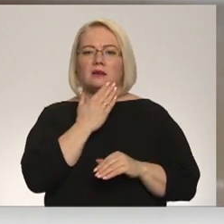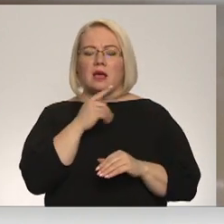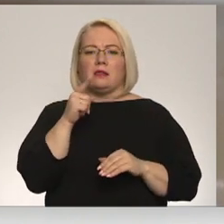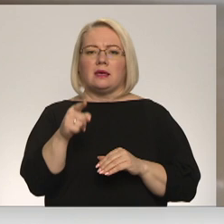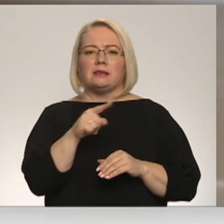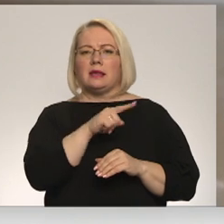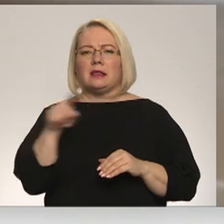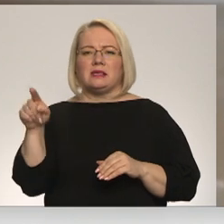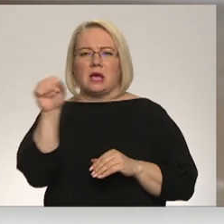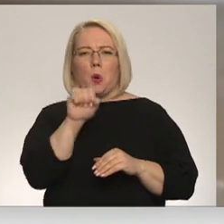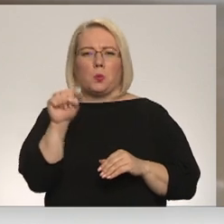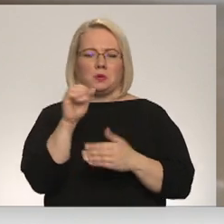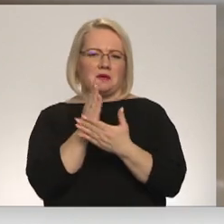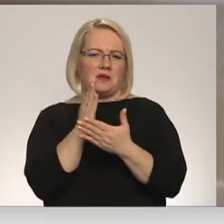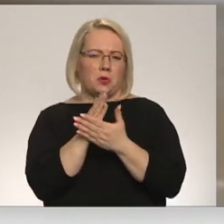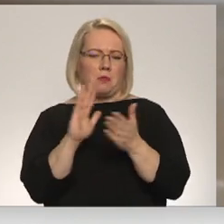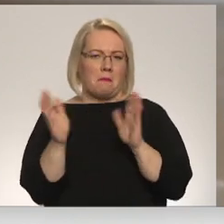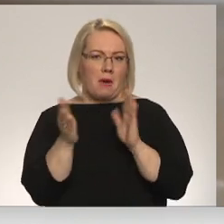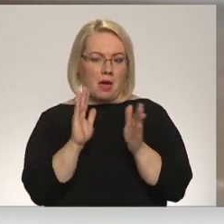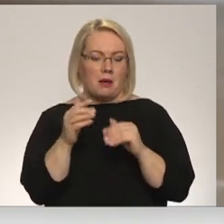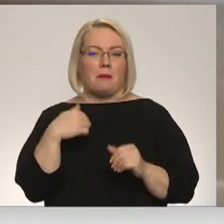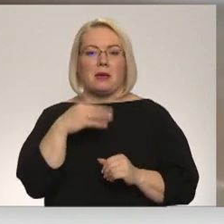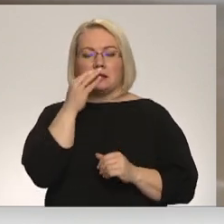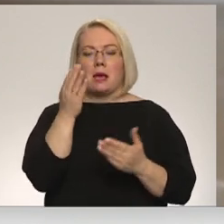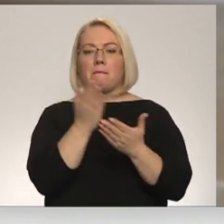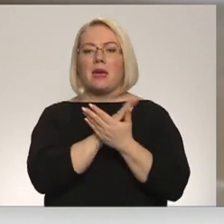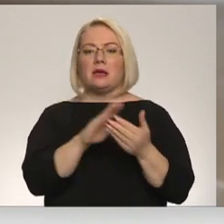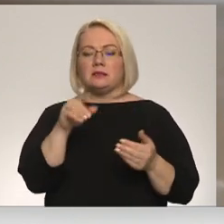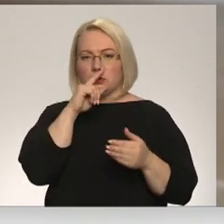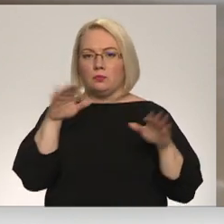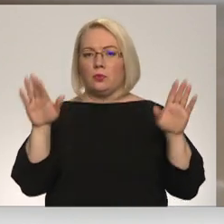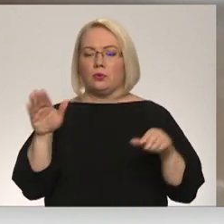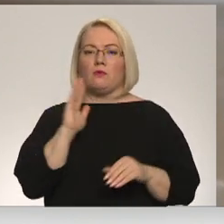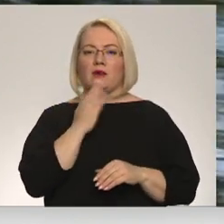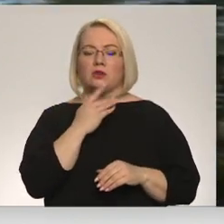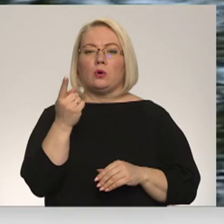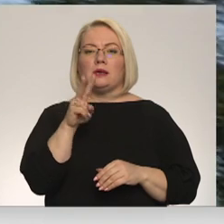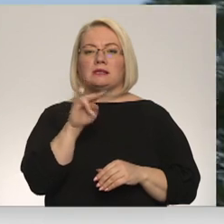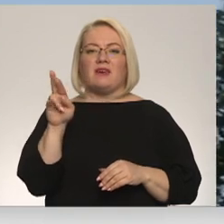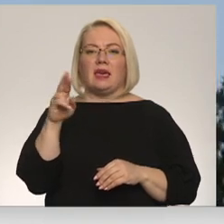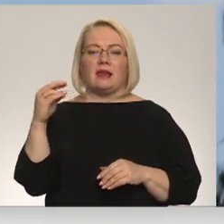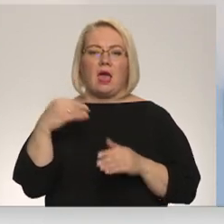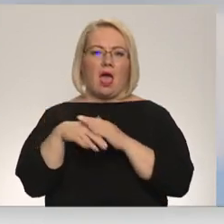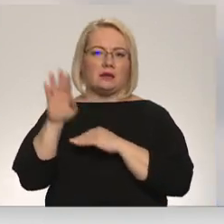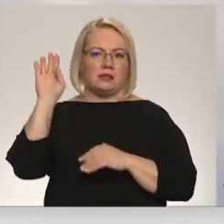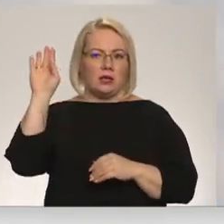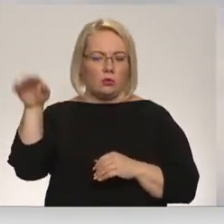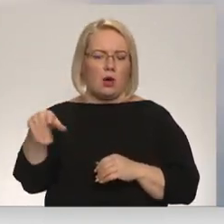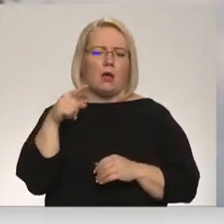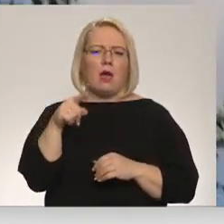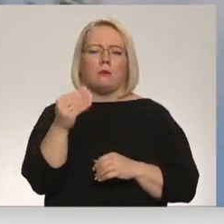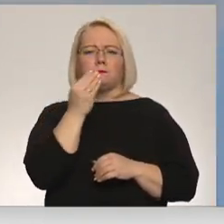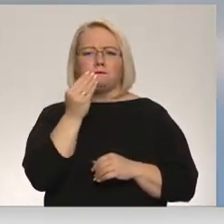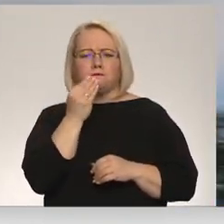augusta vidum apmēram. Mēs sakām, beidzas ornitoloģiskā vasara, jo svīres aizlido. Tā var lidojumā gan baroties, gan